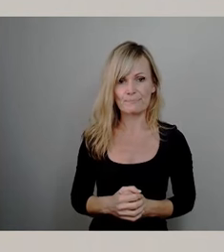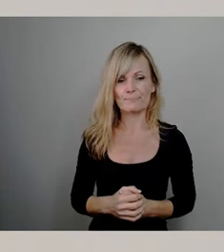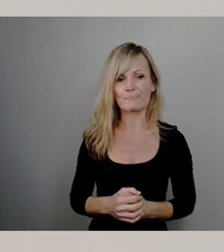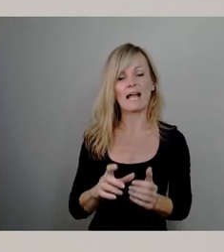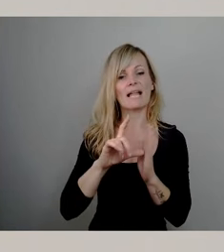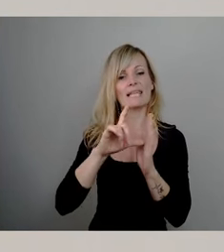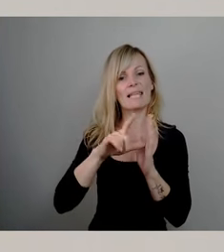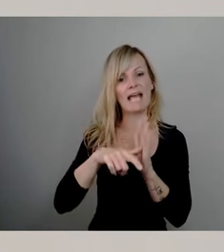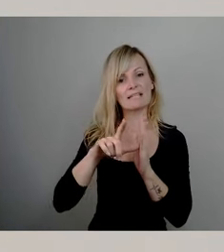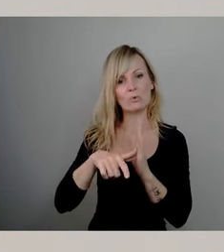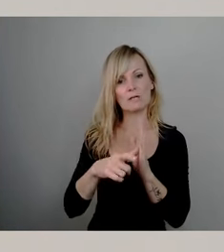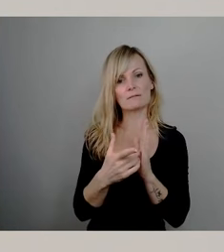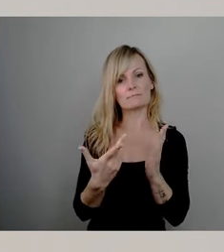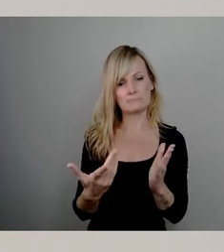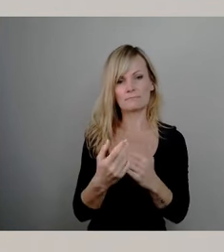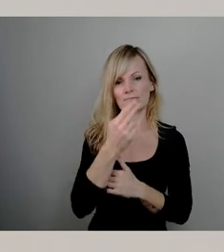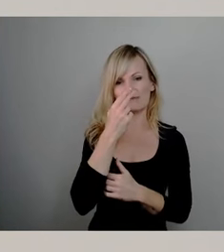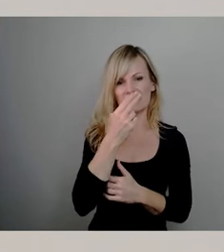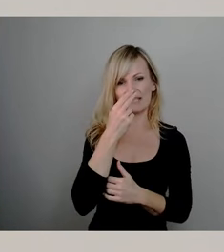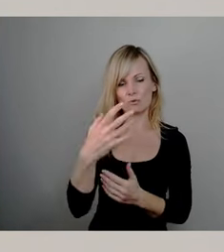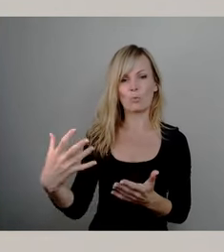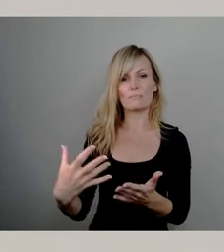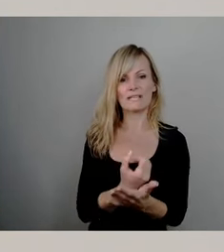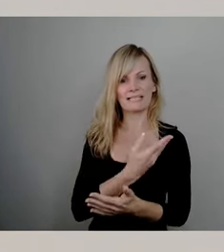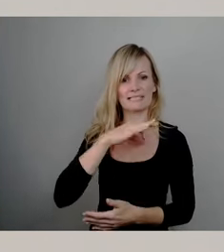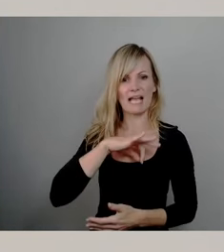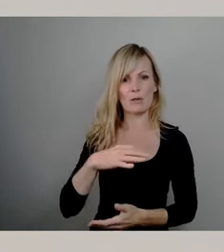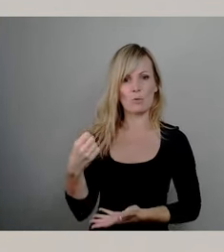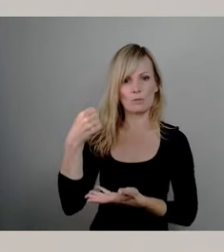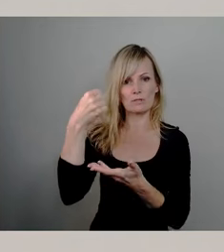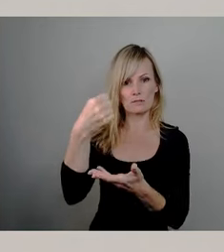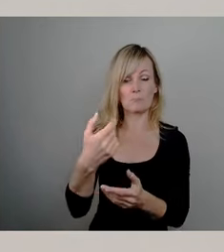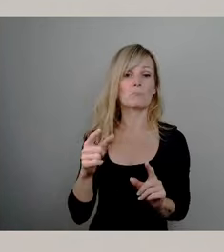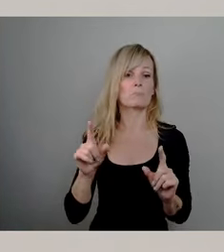über Umsatzerlöse der Dresdner Verkehrsbetriebe, also Fahrgasteinnahmen,